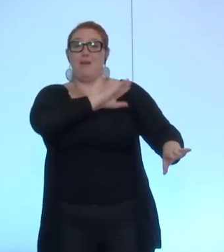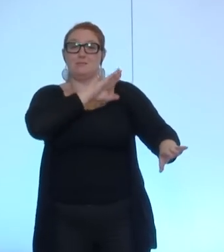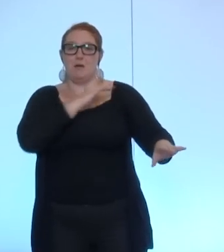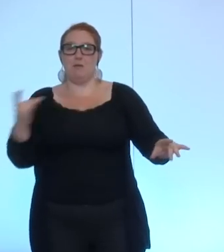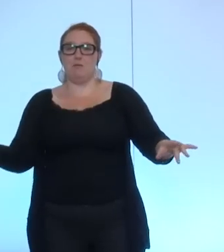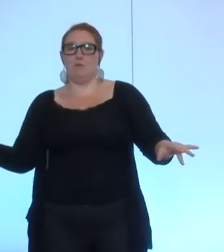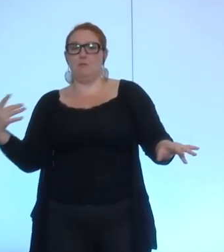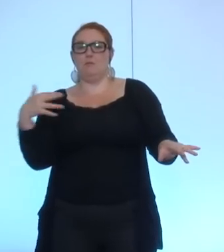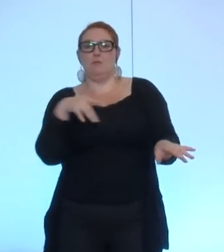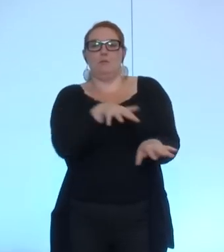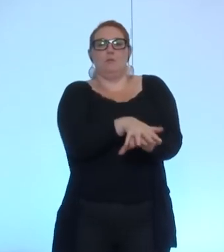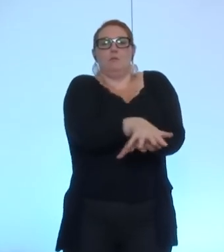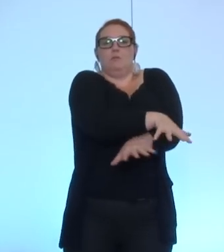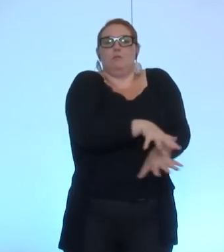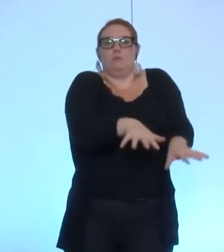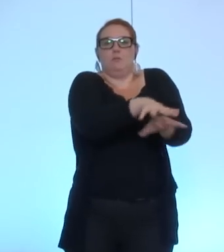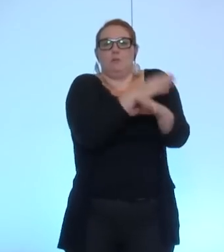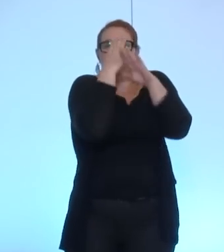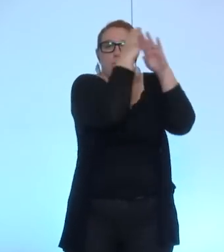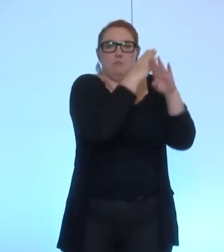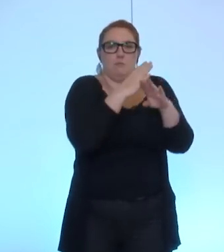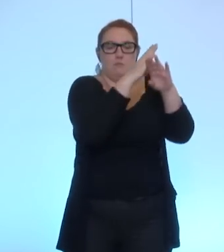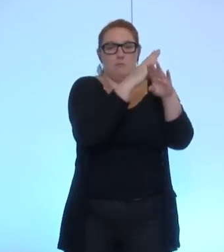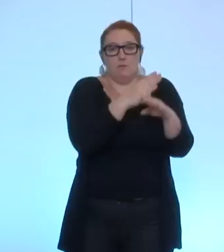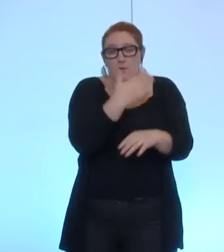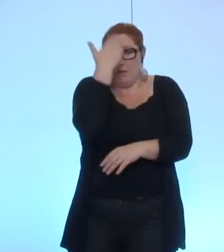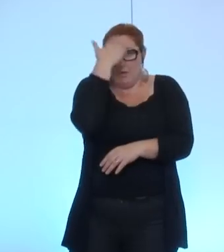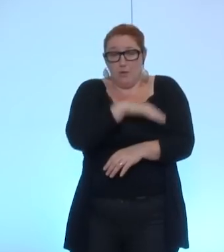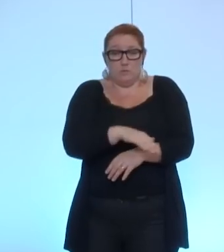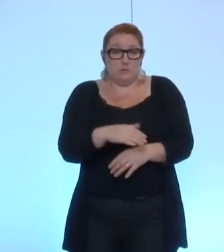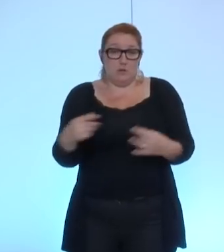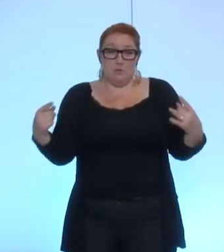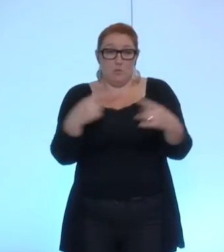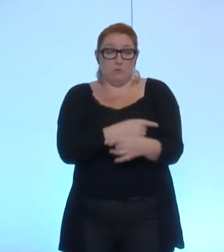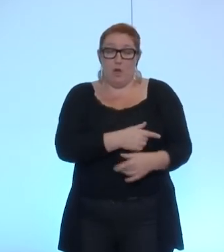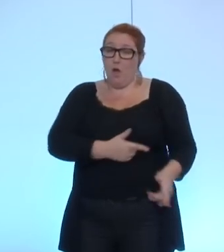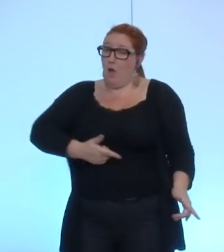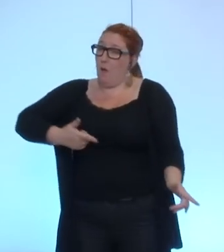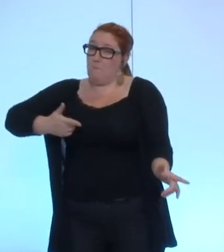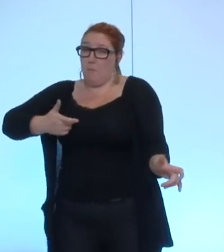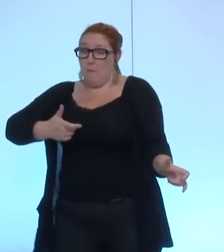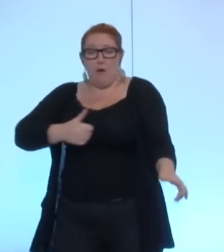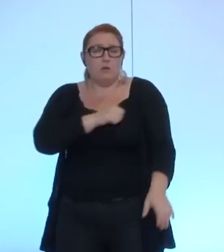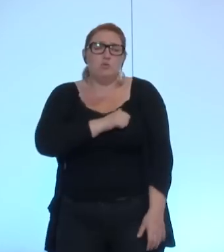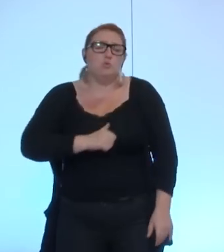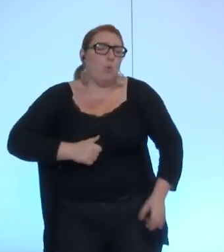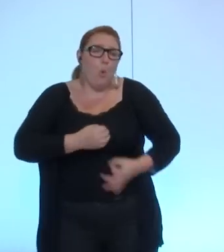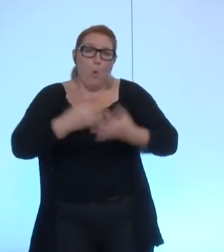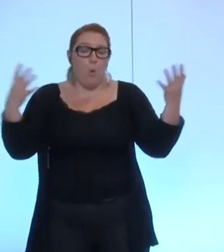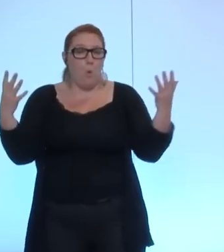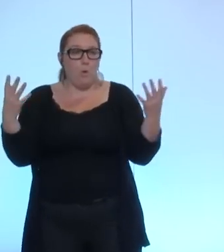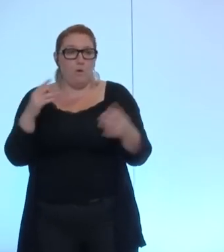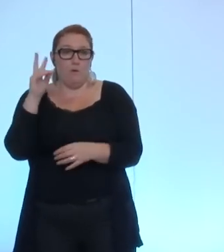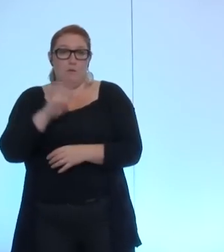une fois encore la riposte est trop énorme comment l'état d'Israël ne peut-il pas comprendre que les